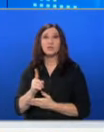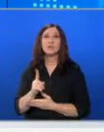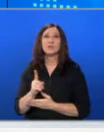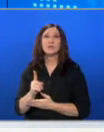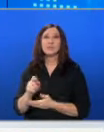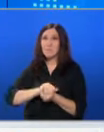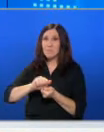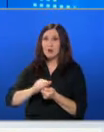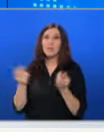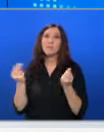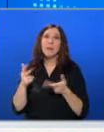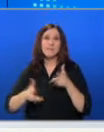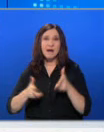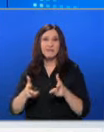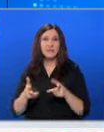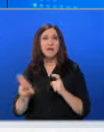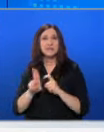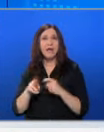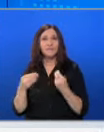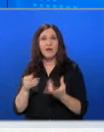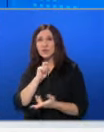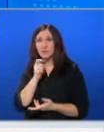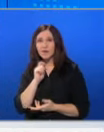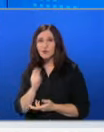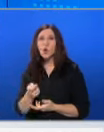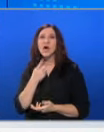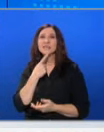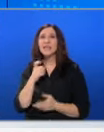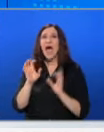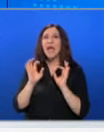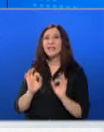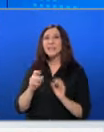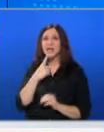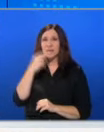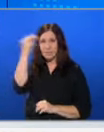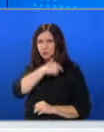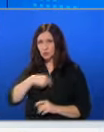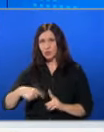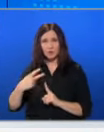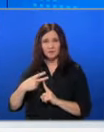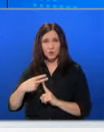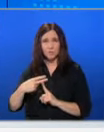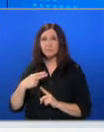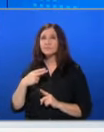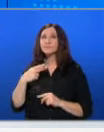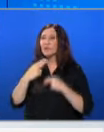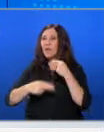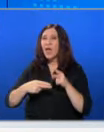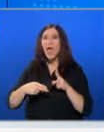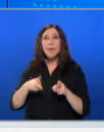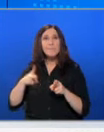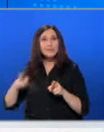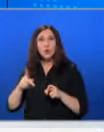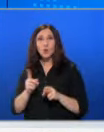препират пари на мафият. Цалов даде интервю за подкаста на БНТ «Истината за». В епизода, който ще бъде пуснат в каналите на